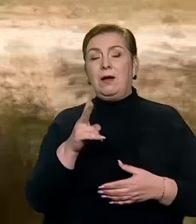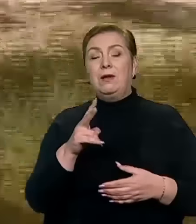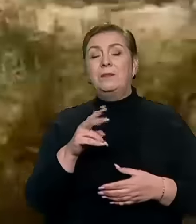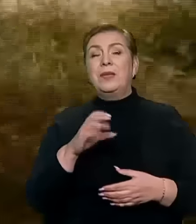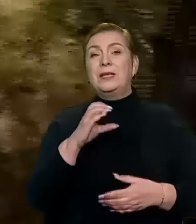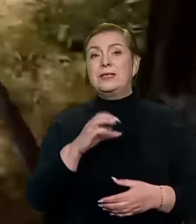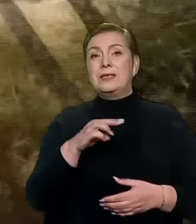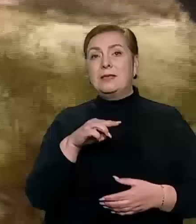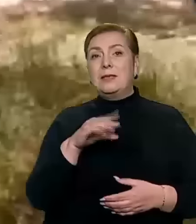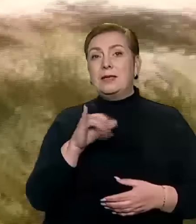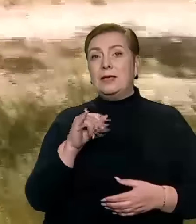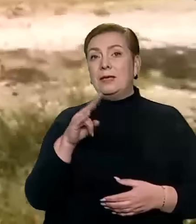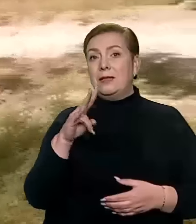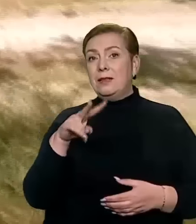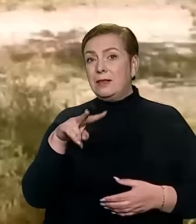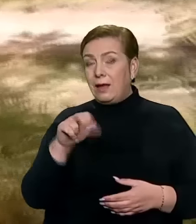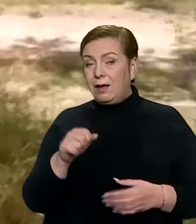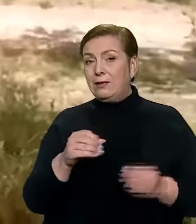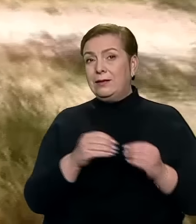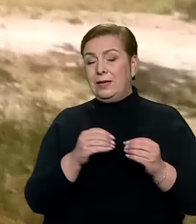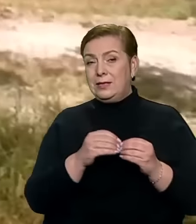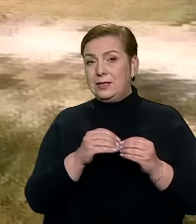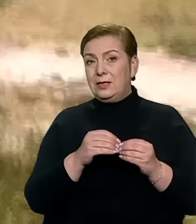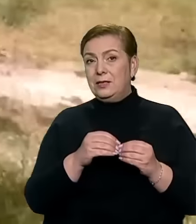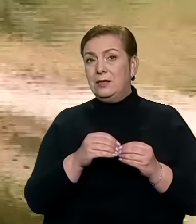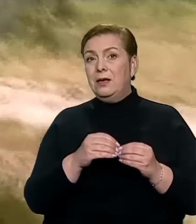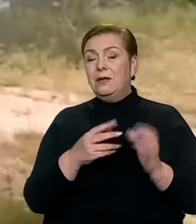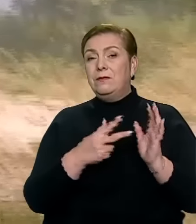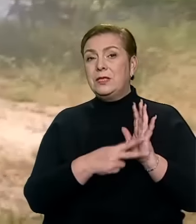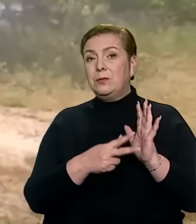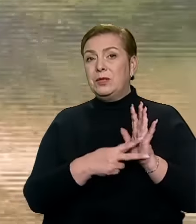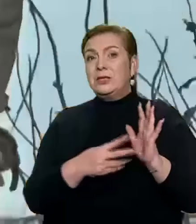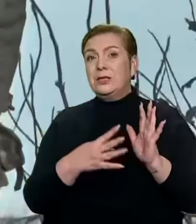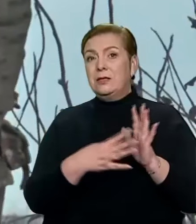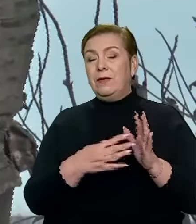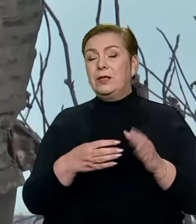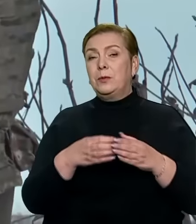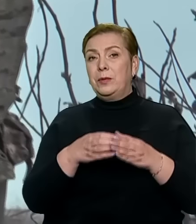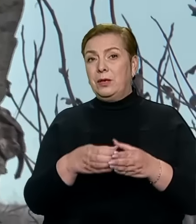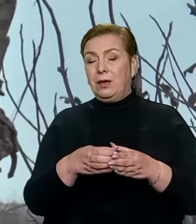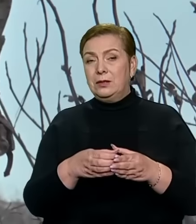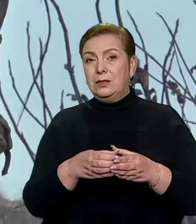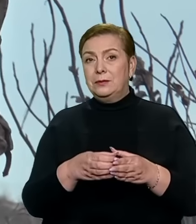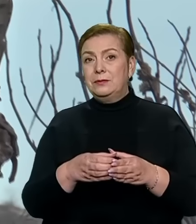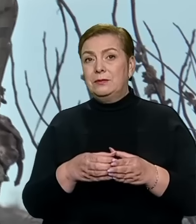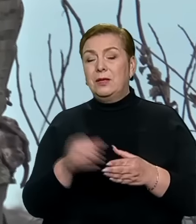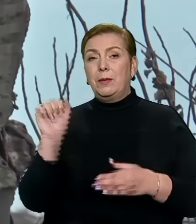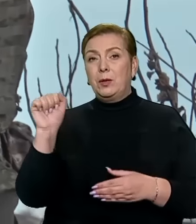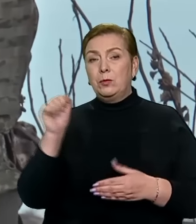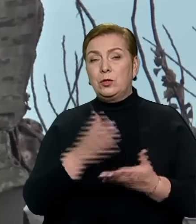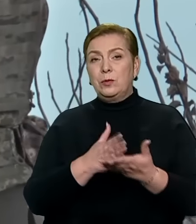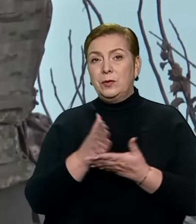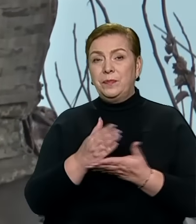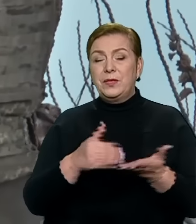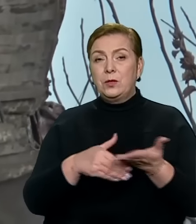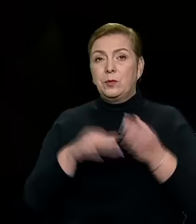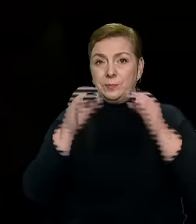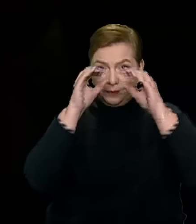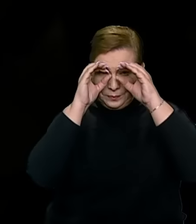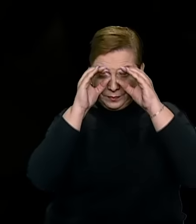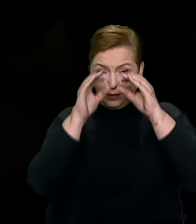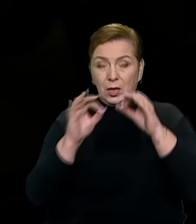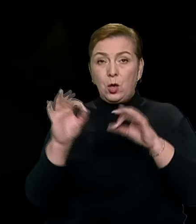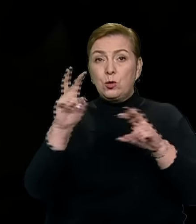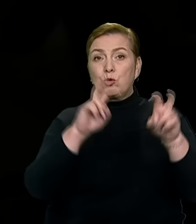-10» 80-ї окремої десантно-штурмової бригади на Бахмутському напрямку. Командир за допомогою бінокля шукає цілі в небі.